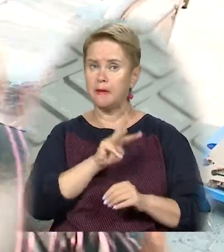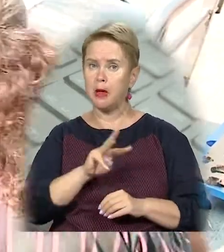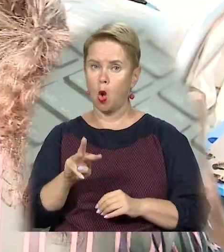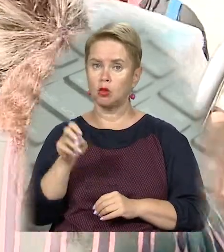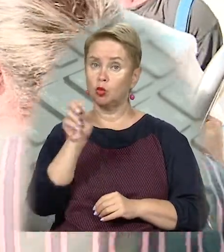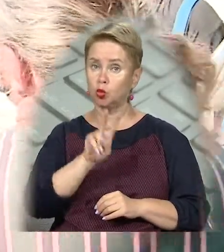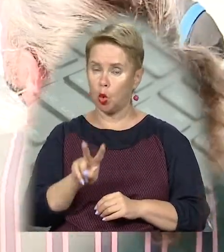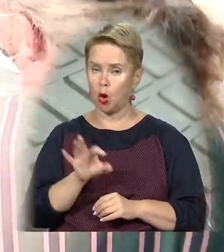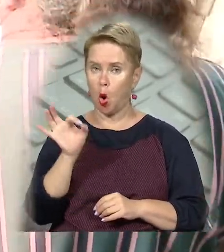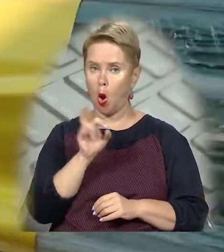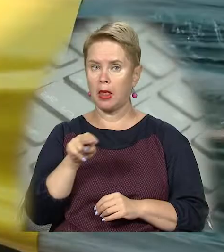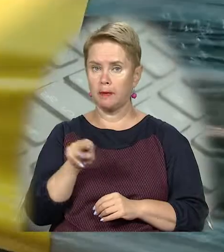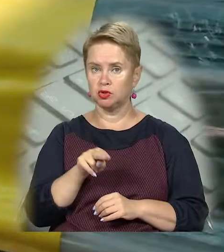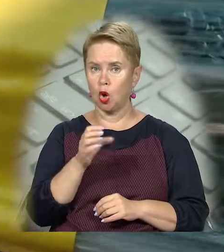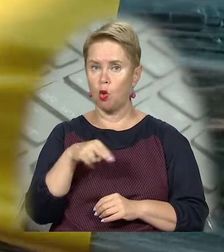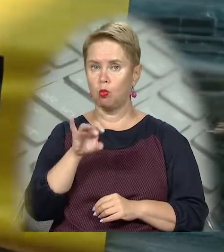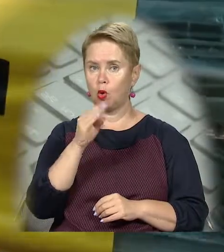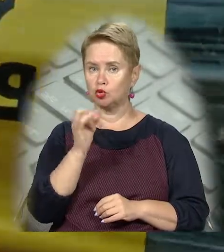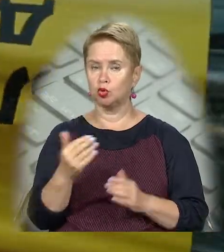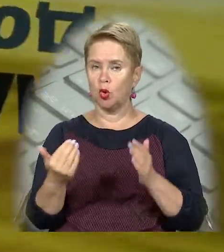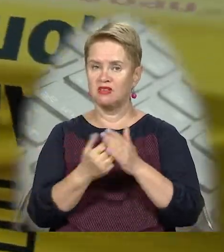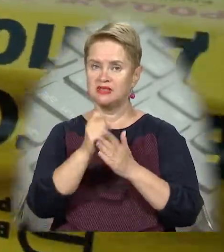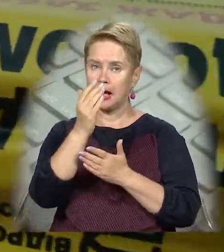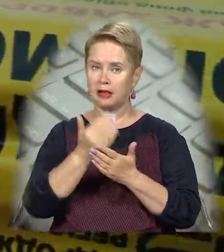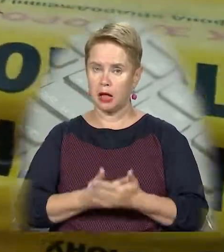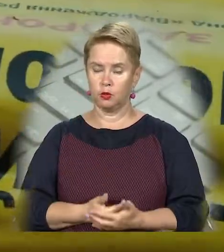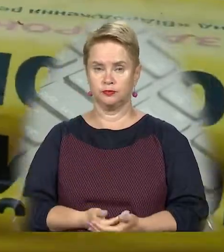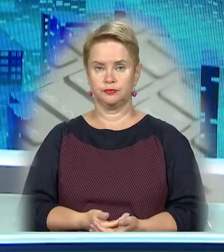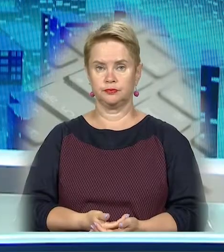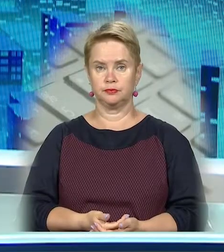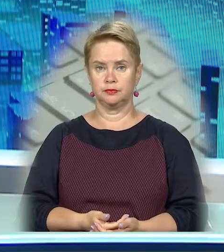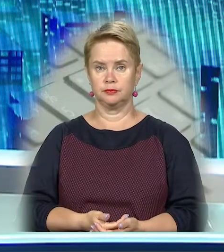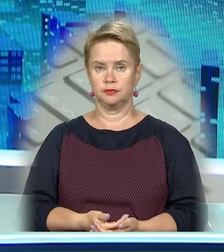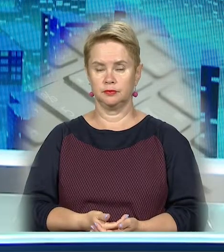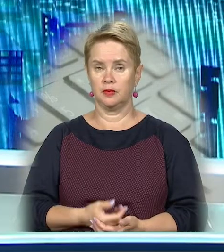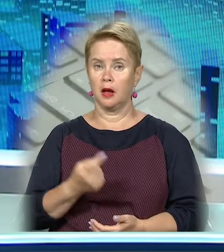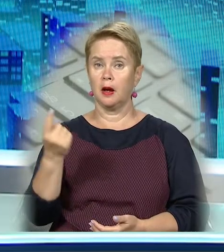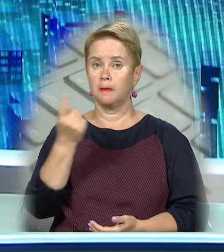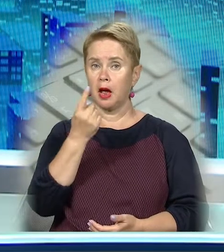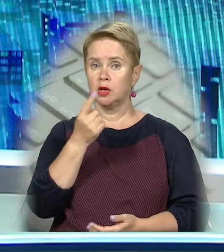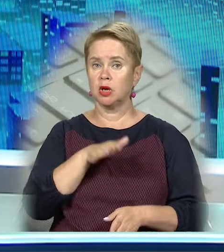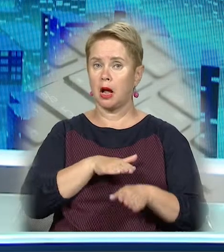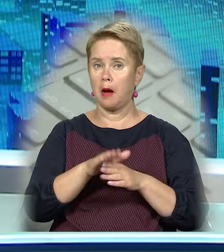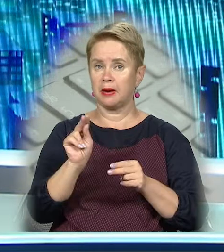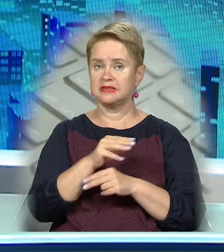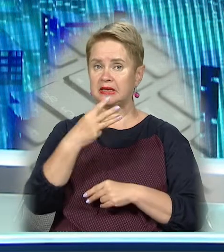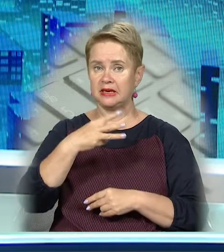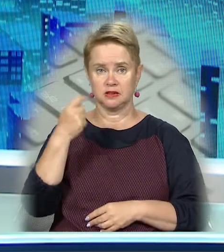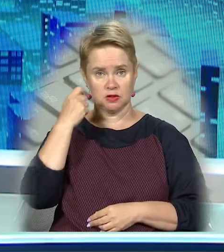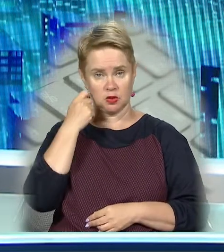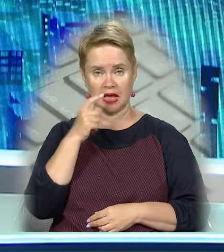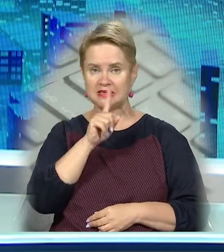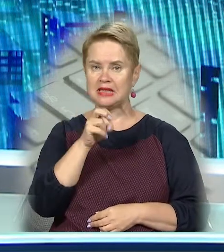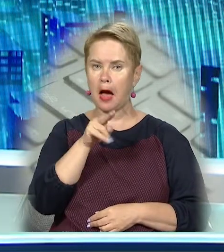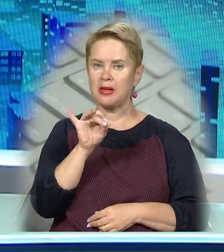мільйонів доларів. Олена Пітриченкова, Єгор Любарщук, новини 11 каналу. Перший капремонт за 30 років.